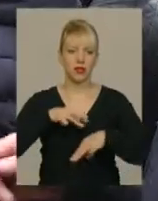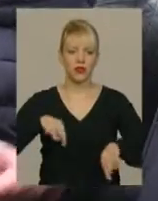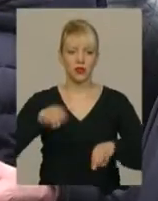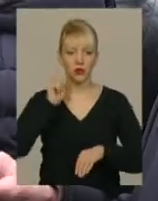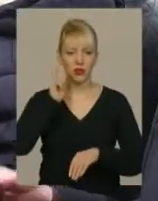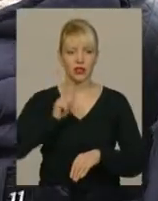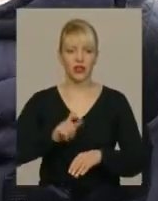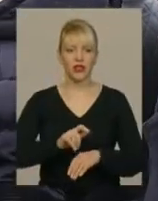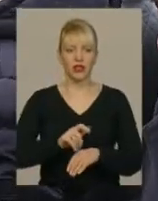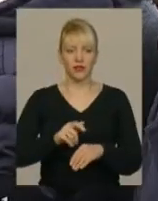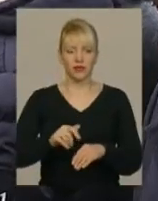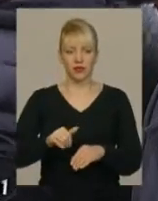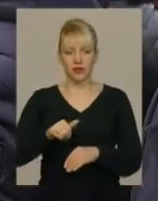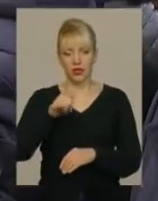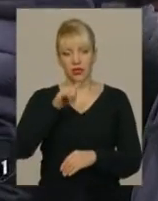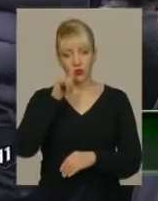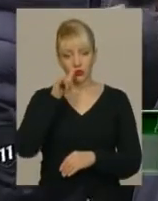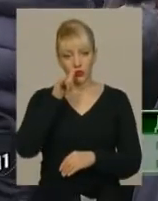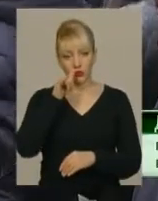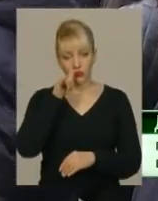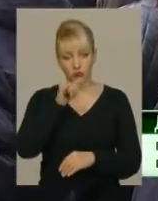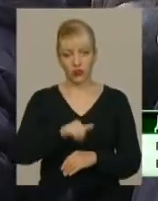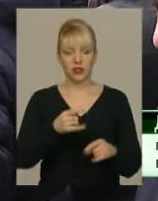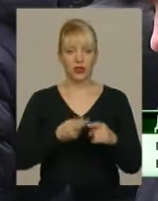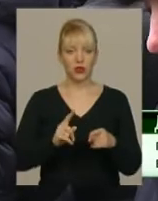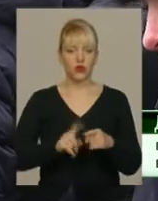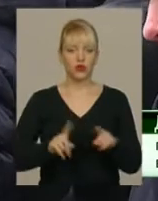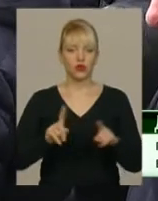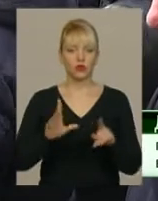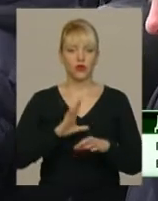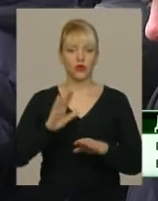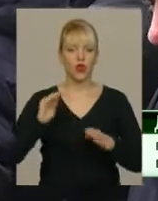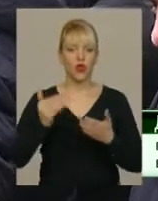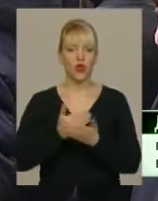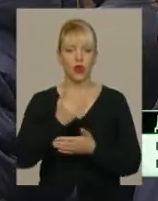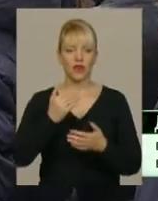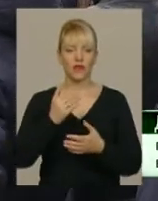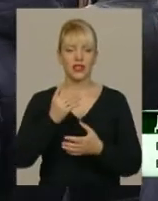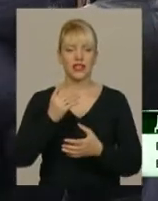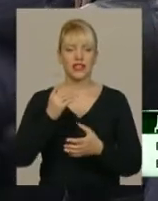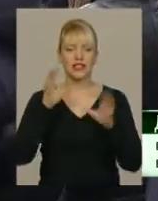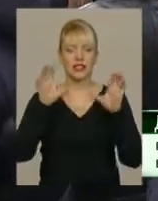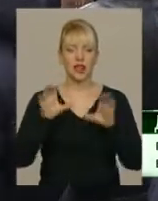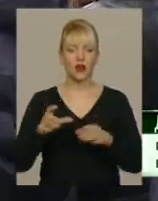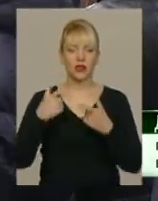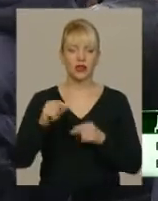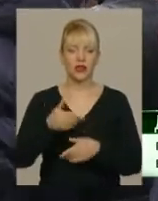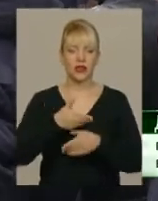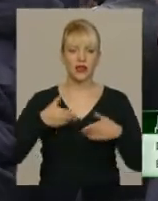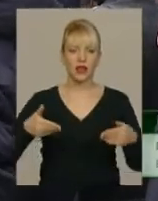Не допустити того, щоб було новий закон, що вітає в облаках, де нас